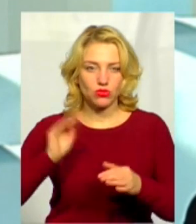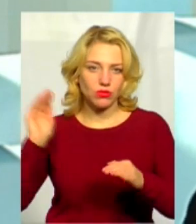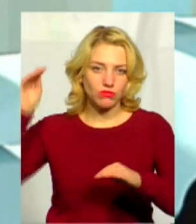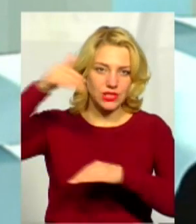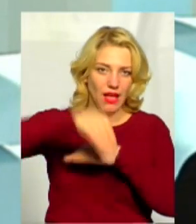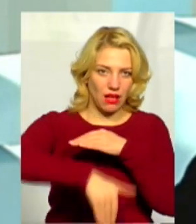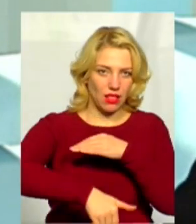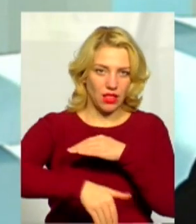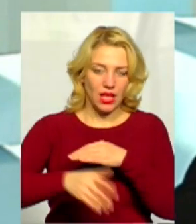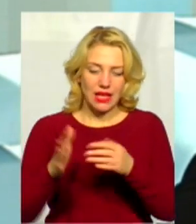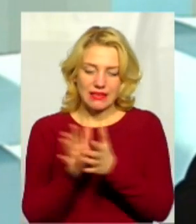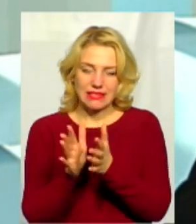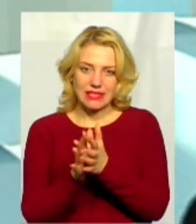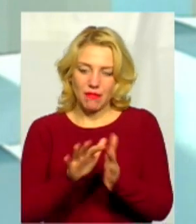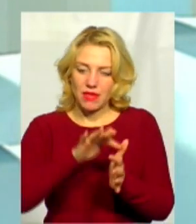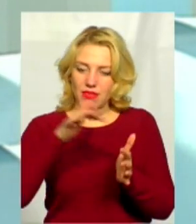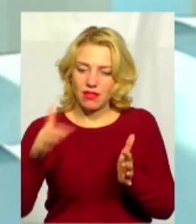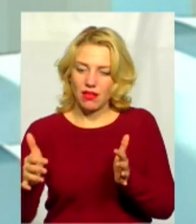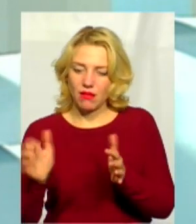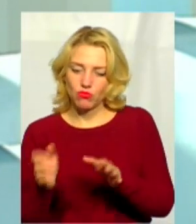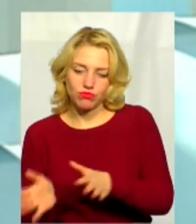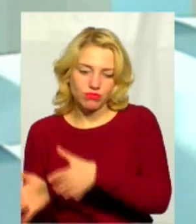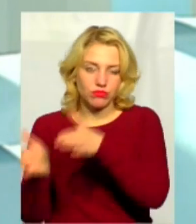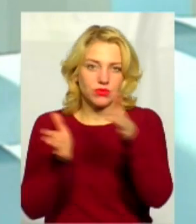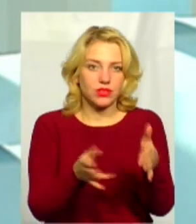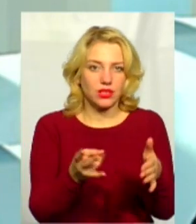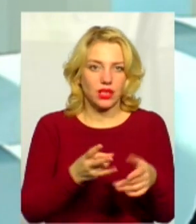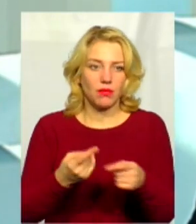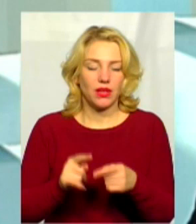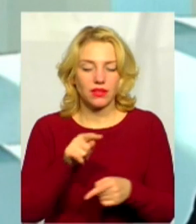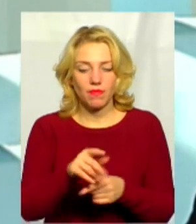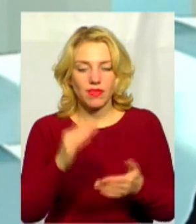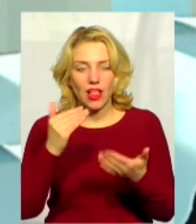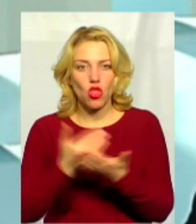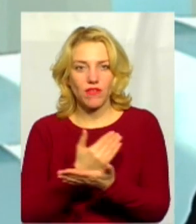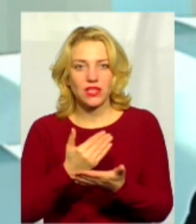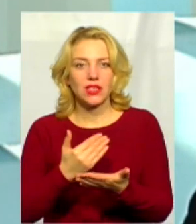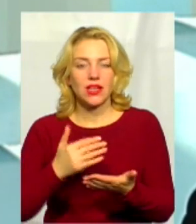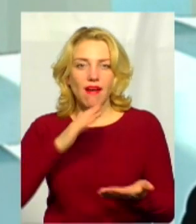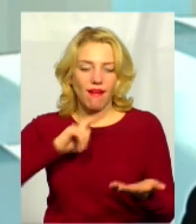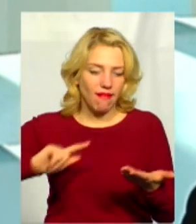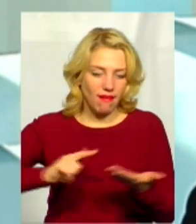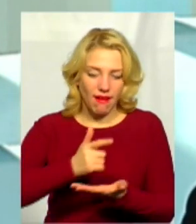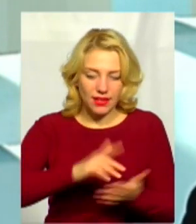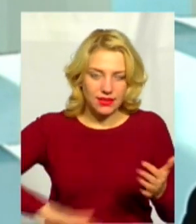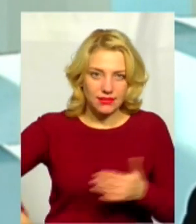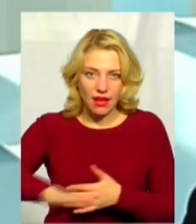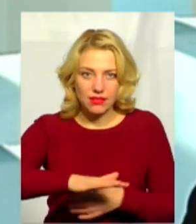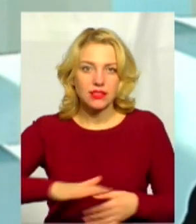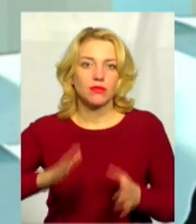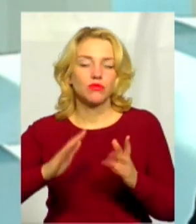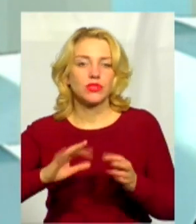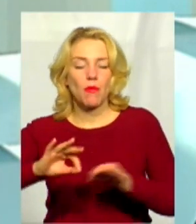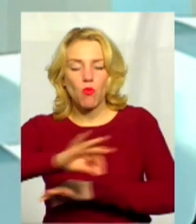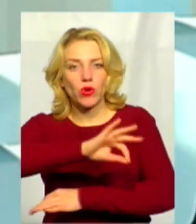круті, і частина сміття має перенестися на дві нових карти. Відповідно, вже там, на нових картах, ми запроєктували і будемо